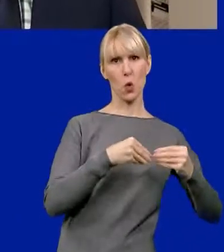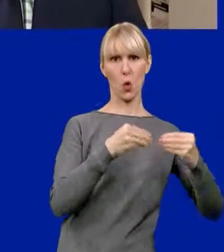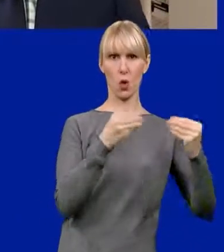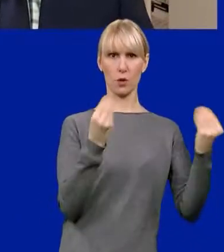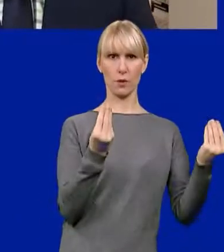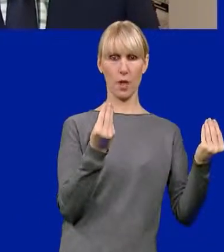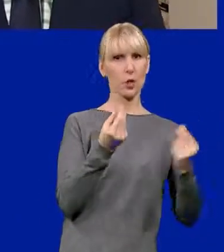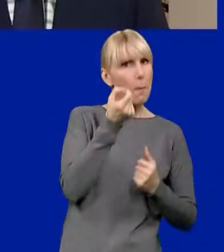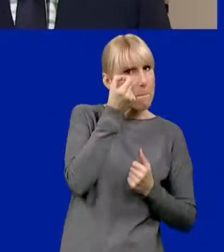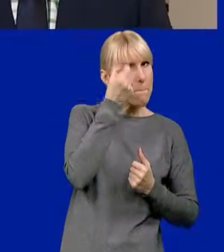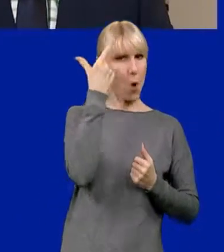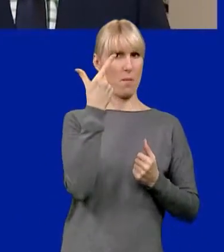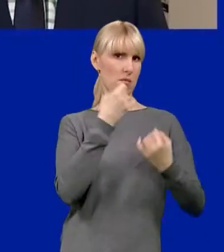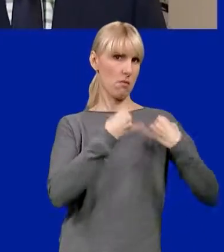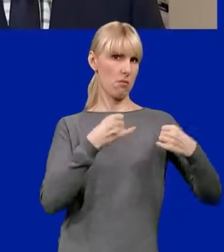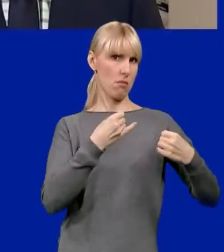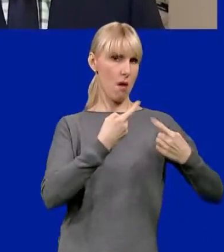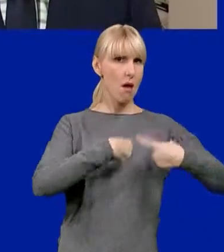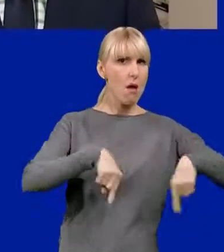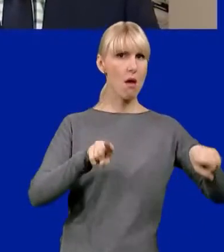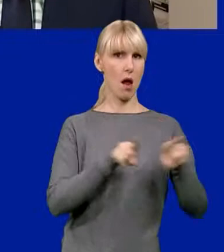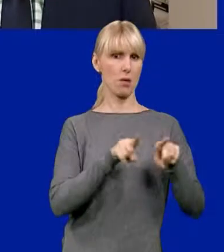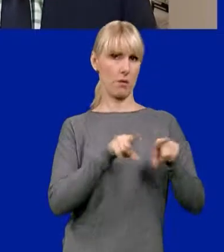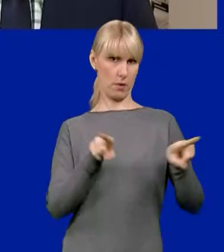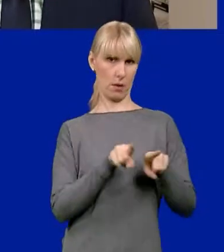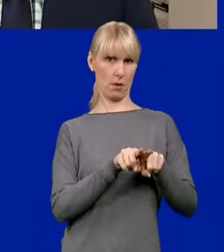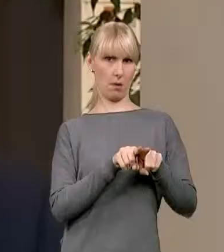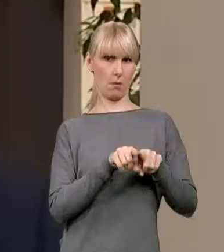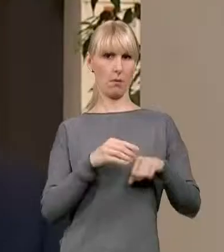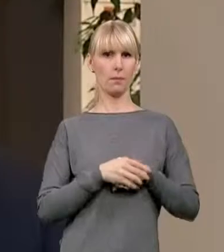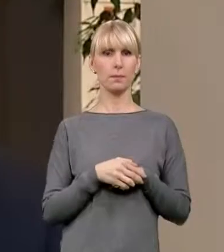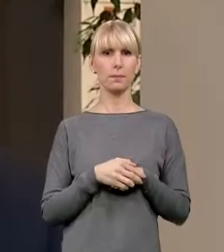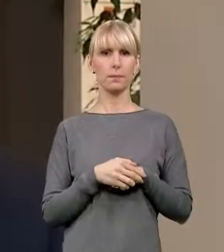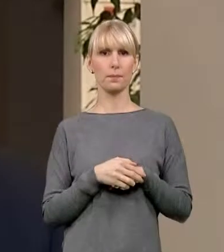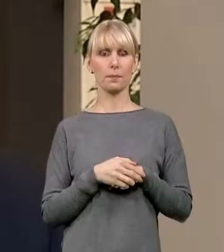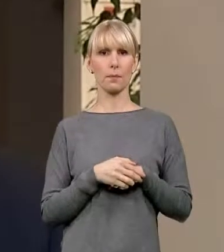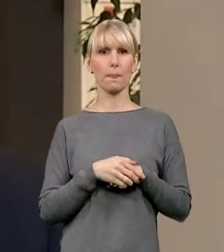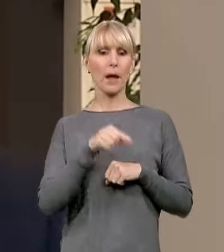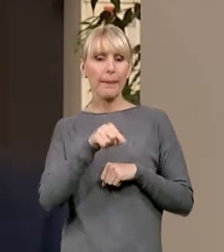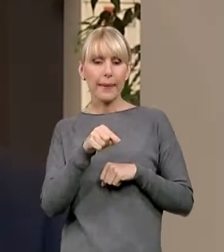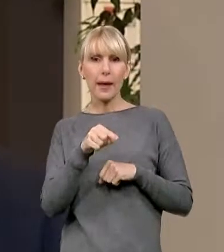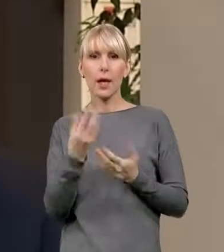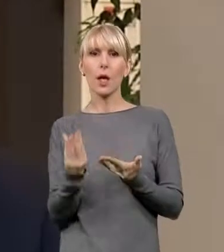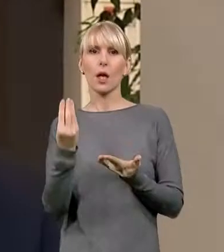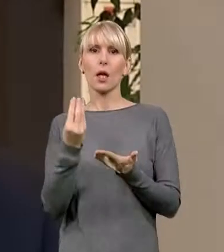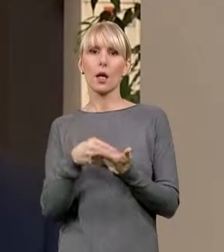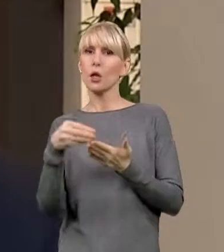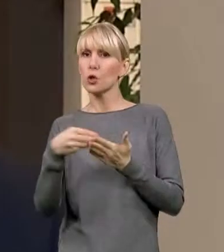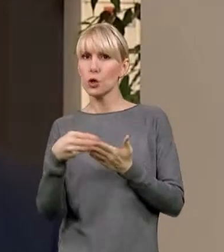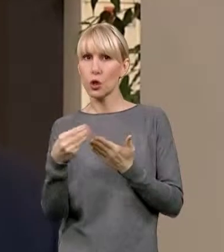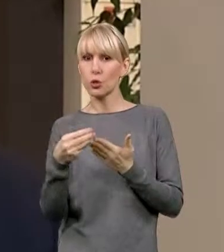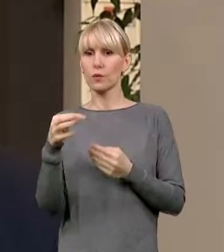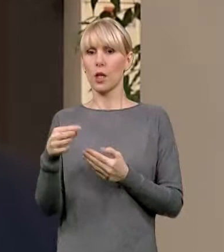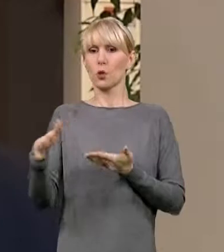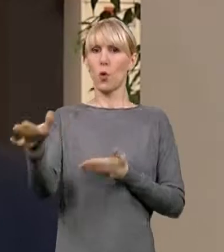pomysły prorozwojowe, jest ze wszech miar efektywne. Tych środków mamy znacznie więcej. Region